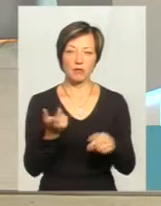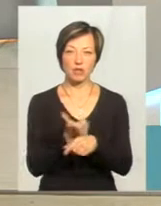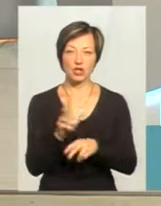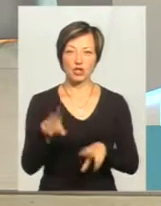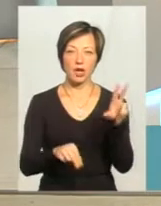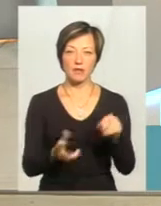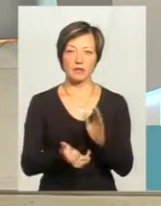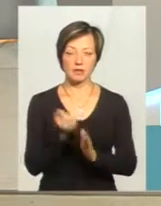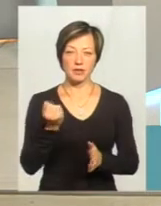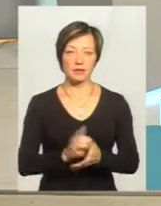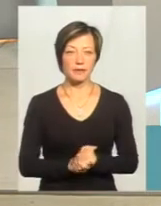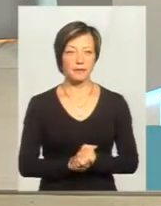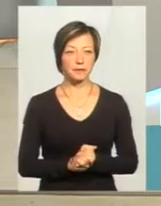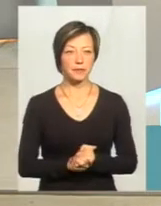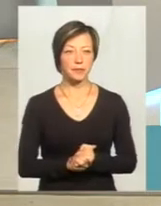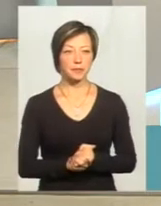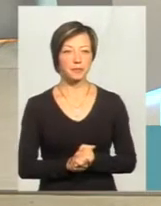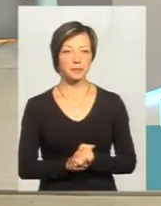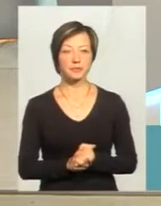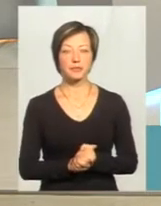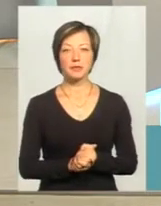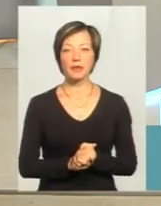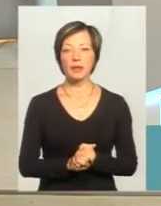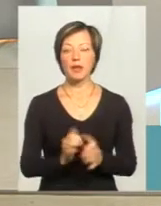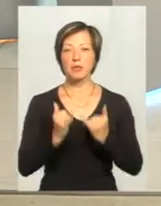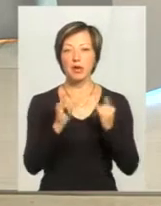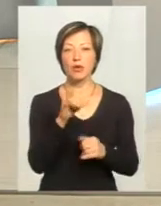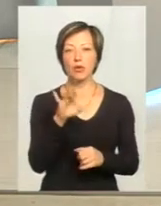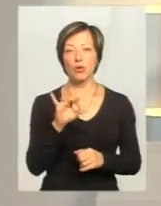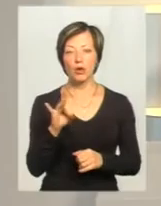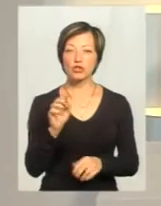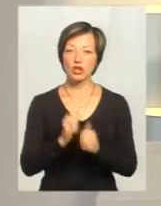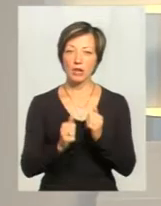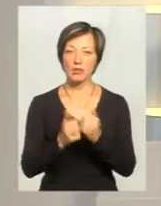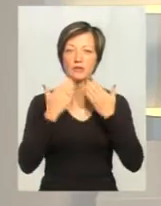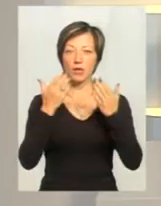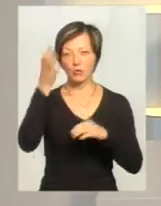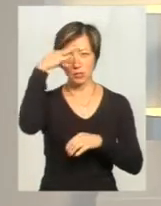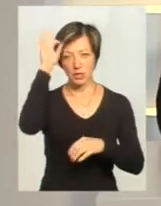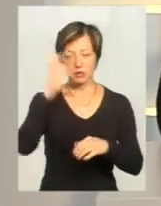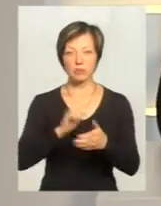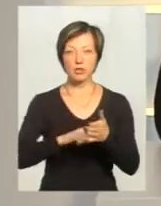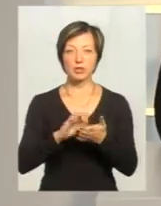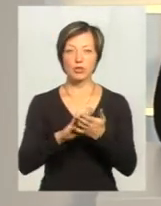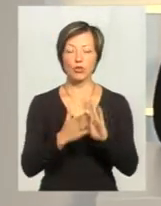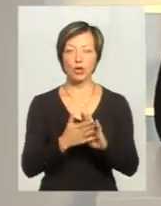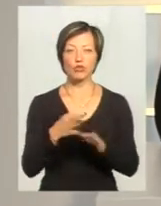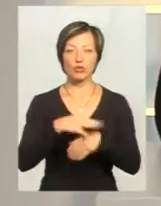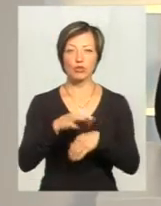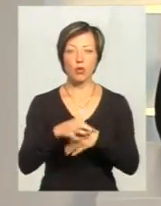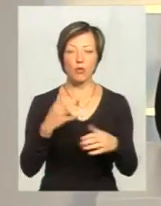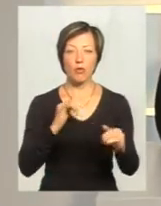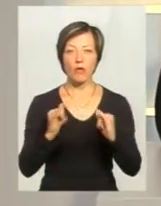шансів цього хепі-енди, як ви кажете. Пане Ігорю, а як часто в поліцію звертається з приводу таких ситуацій, жорстокого поводження з тваринами?